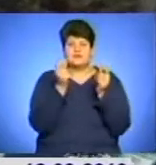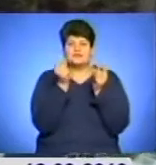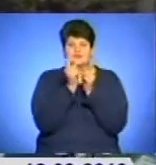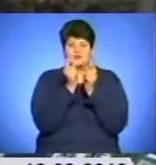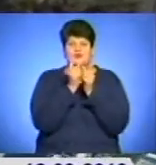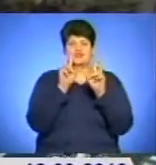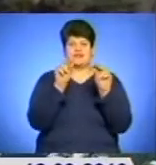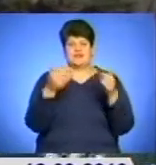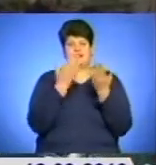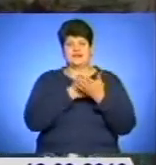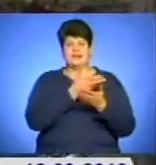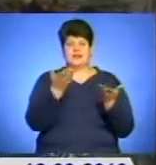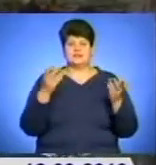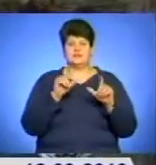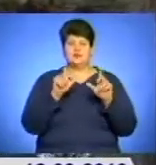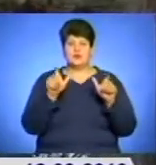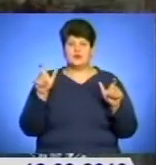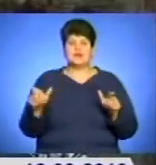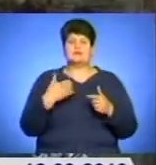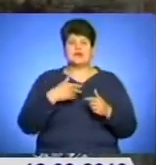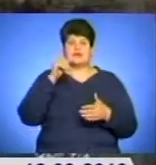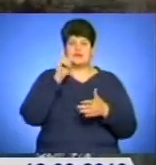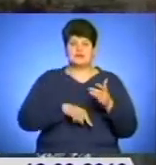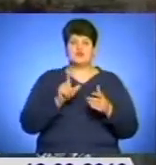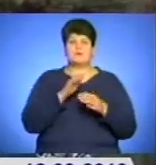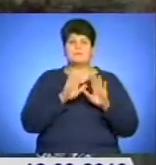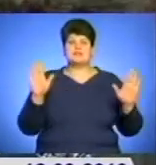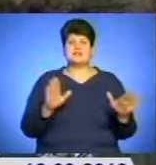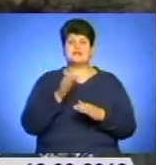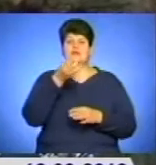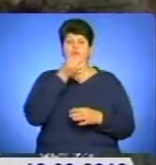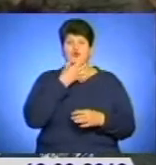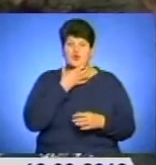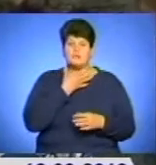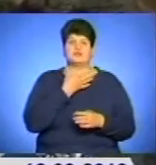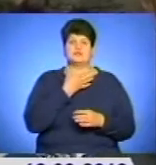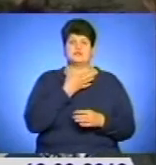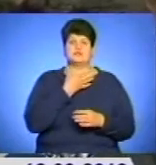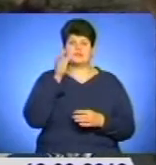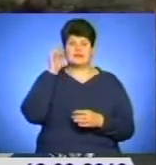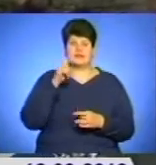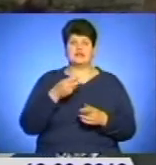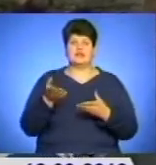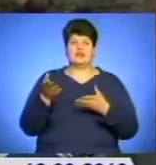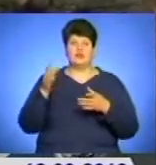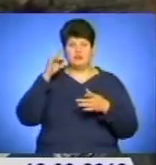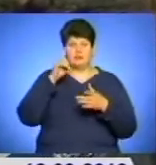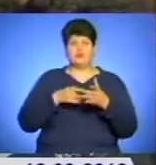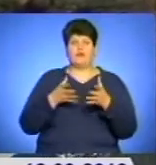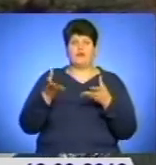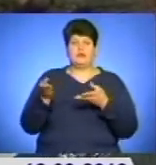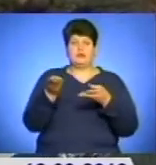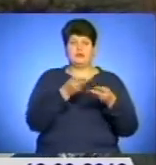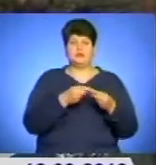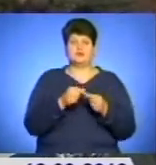щастя нашим краянам. Я сподіваюся, що пісні сподобаються і, знаєте, так вміло вплетуться в духовний